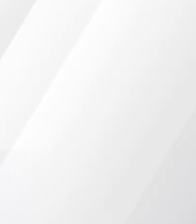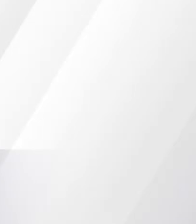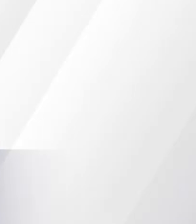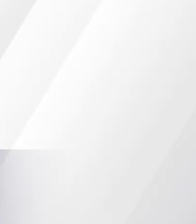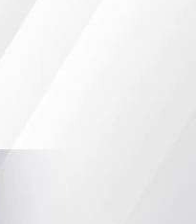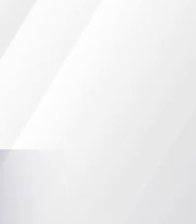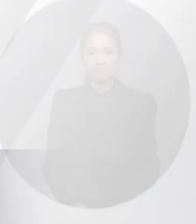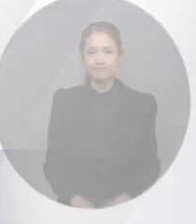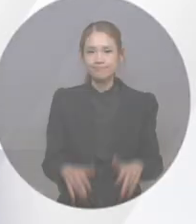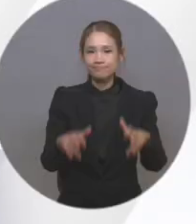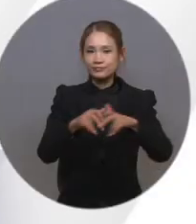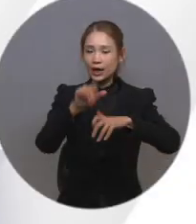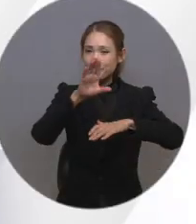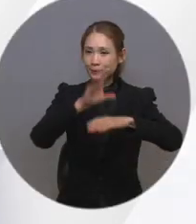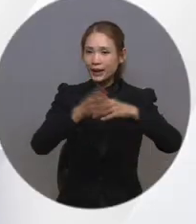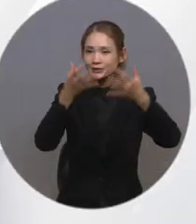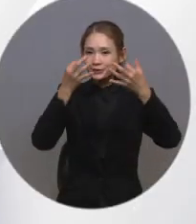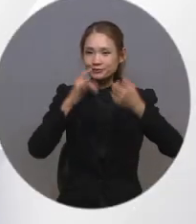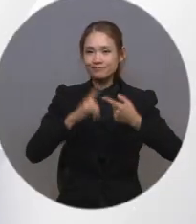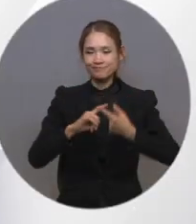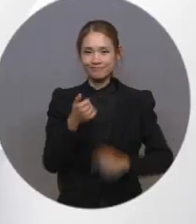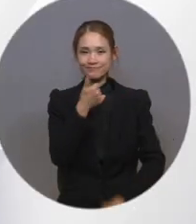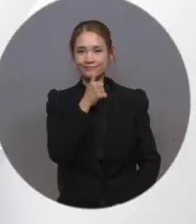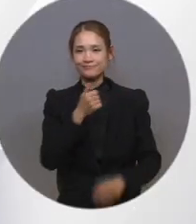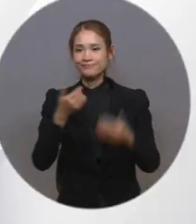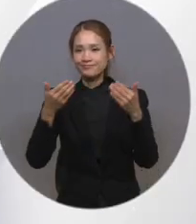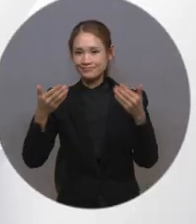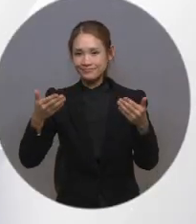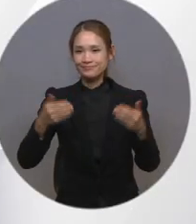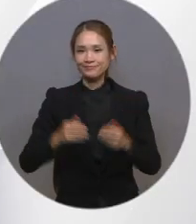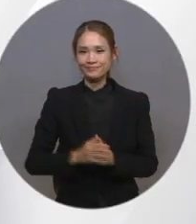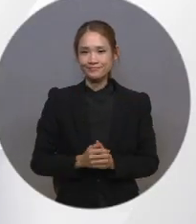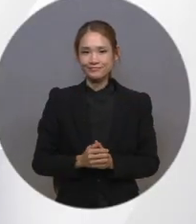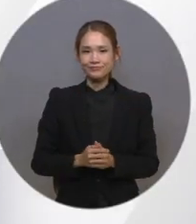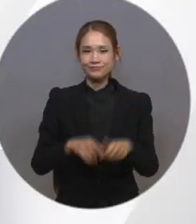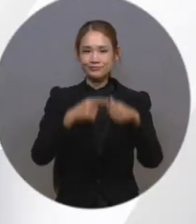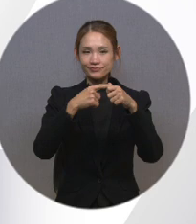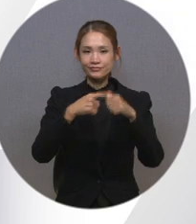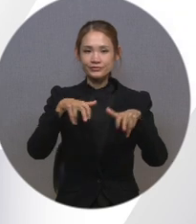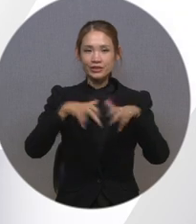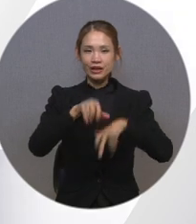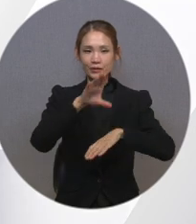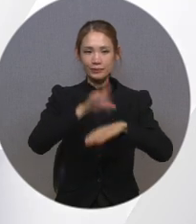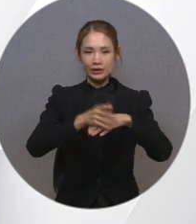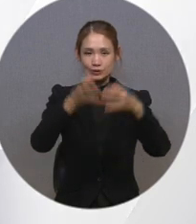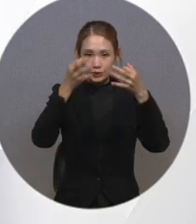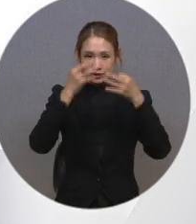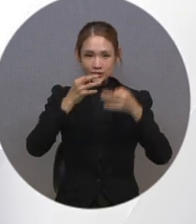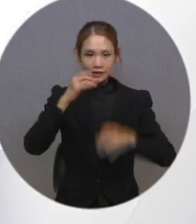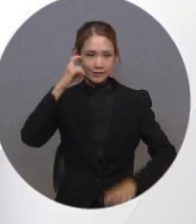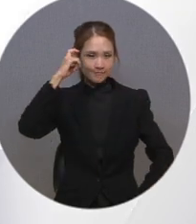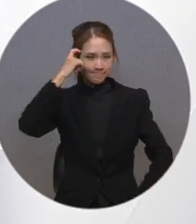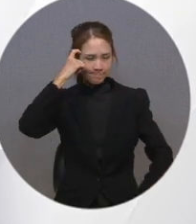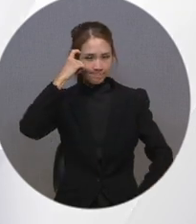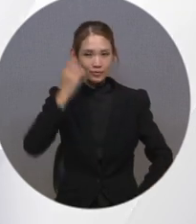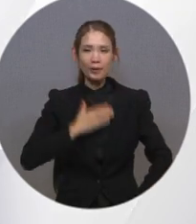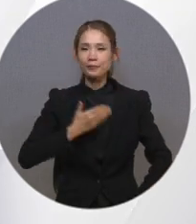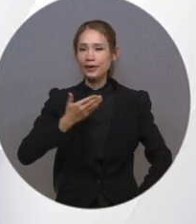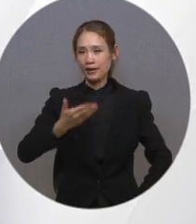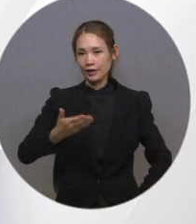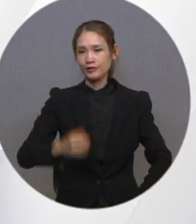장애인 방송 시청에 대해 안내드리도록 하겠습니다. 먼저 장애인 방송 개념에 대해 알아보겠습니다.